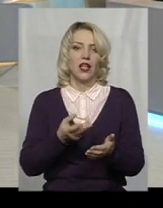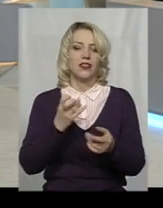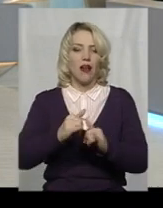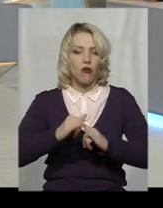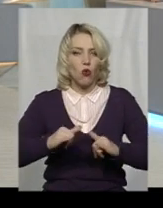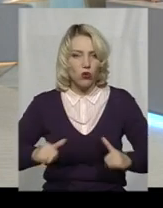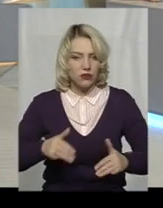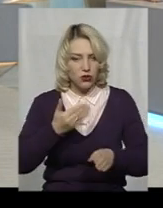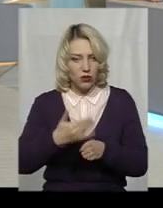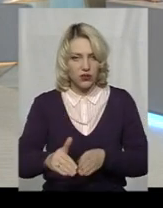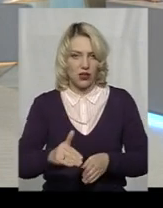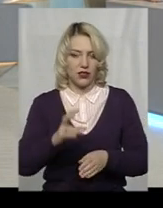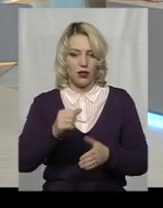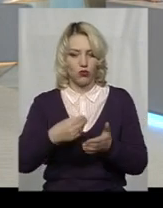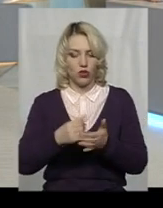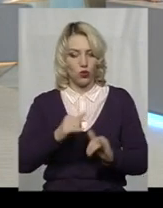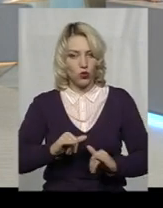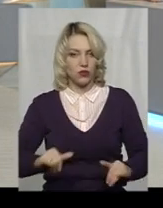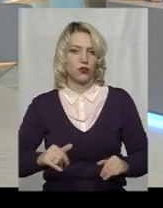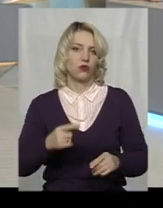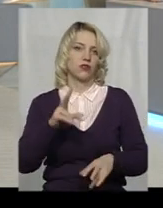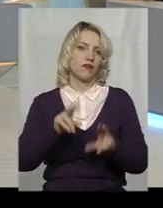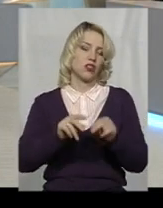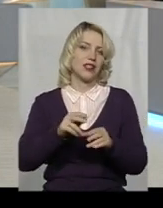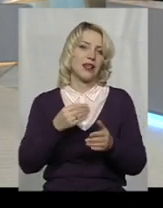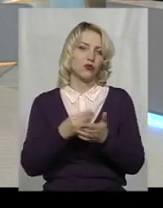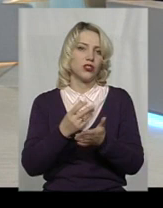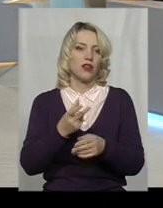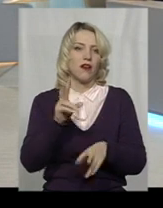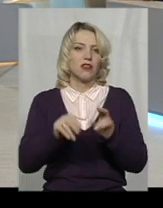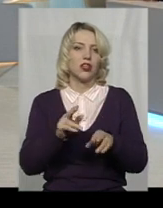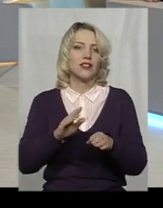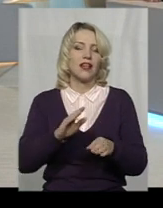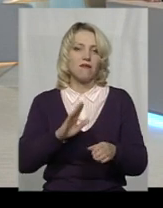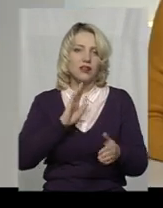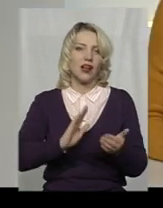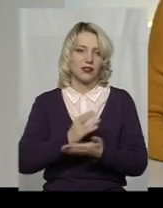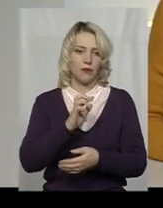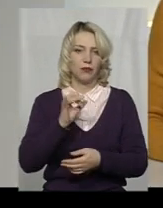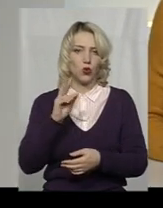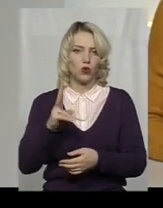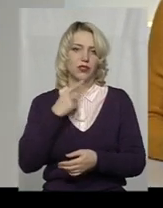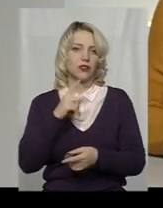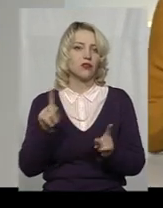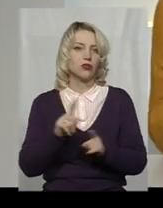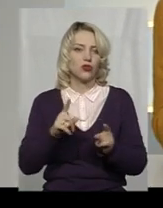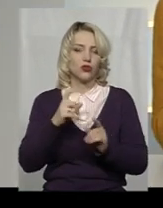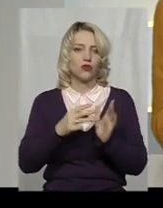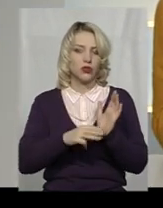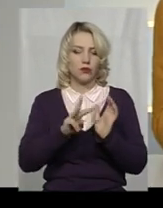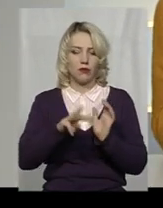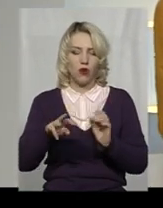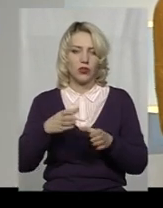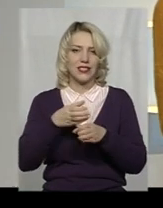розвиток, так званий бюджет розвитку, тим бюджет рахується якіснішим. Депутат Лев Бірюк озвучив суму 180 мільйонів, стільки